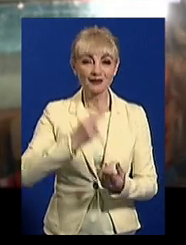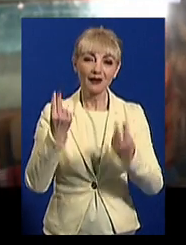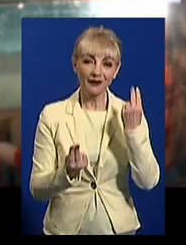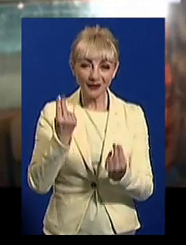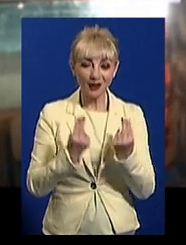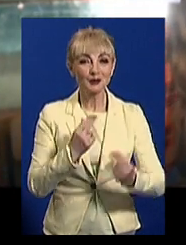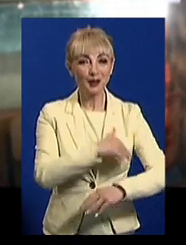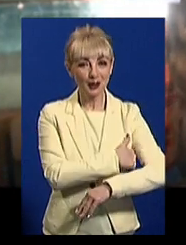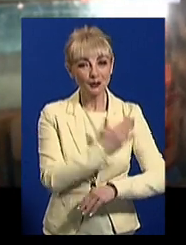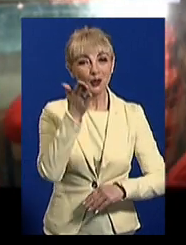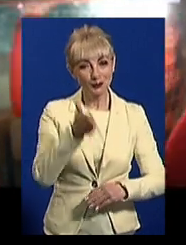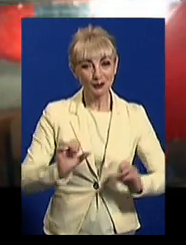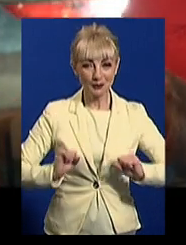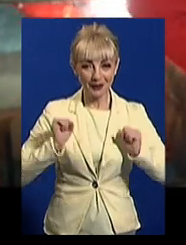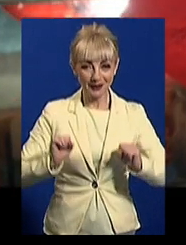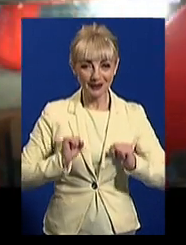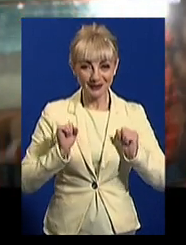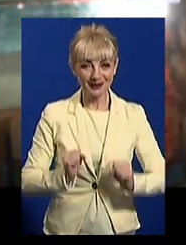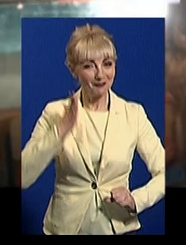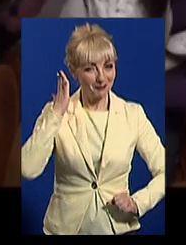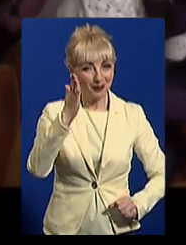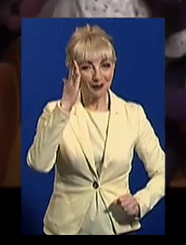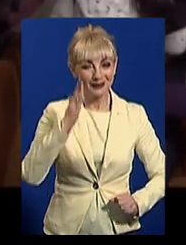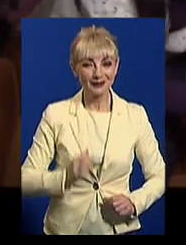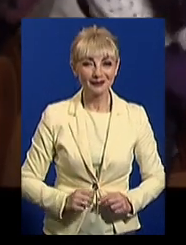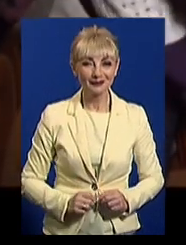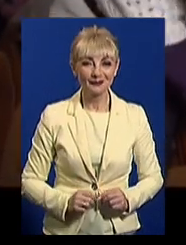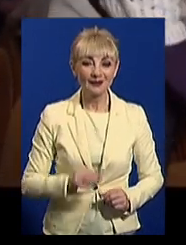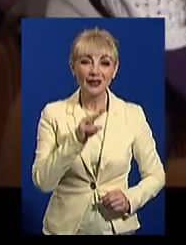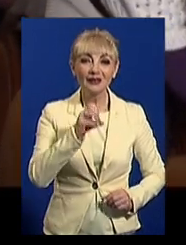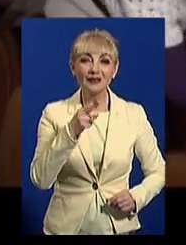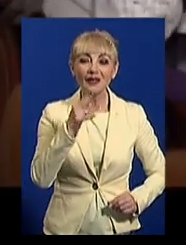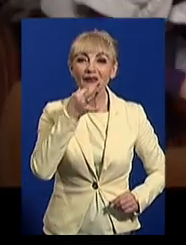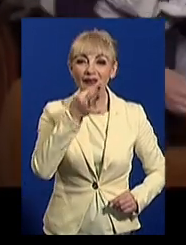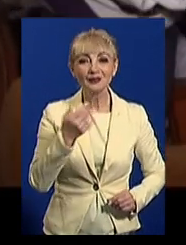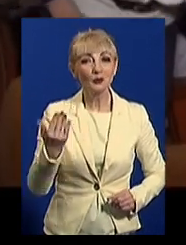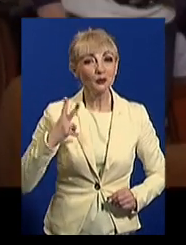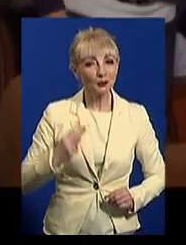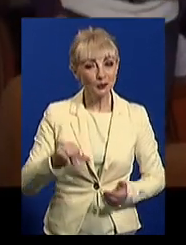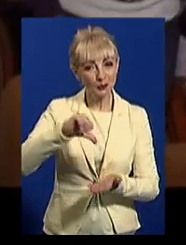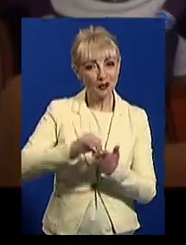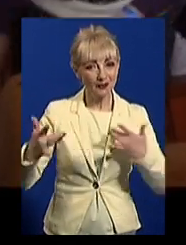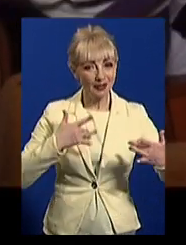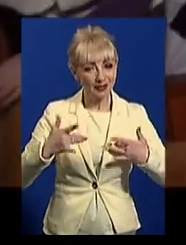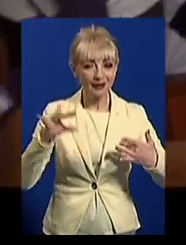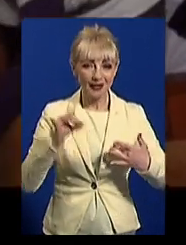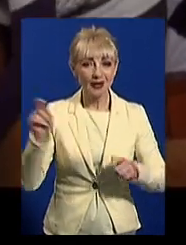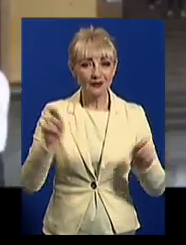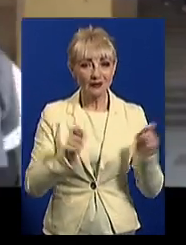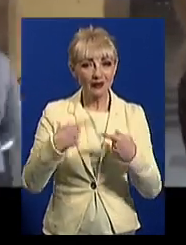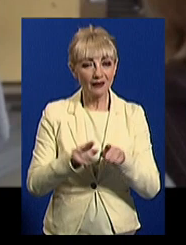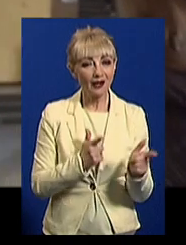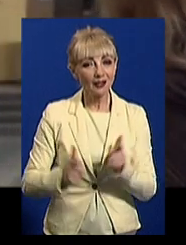хочу, буду старатися. Вперед! Тетяна каже, її донька бере участь у концертах та фестивалях. Ось так